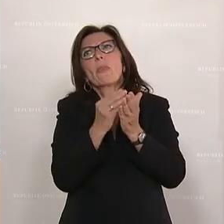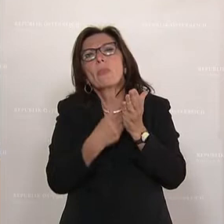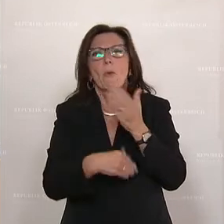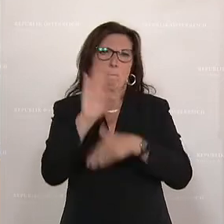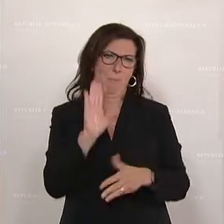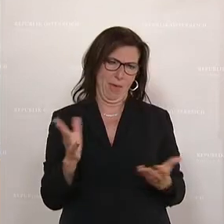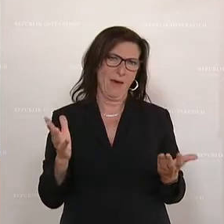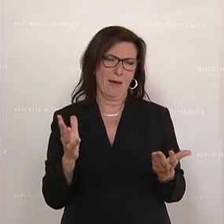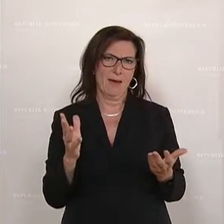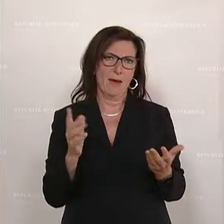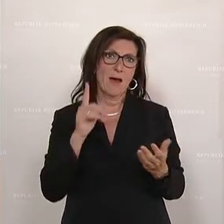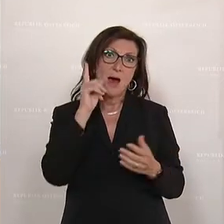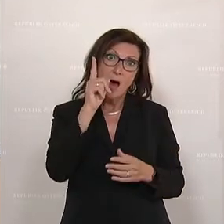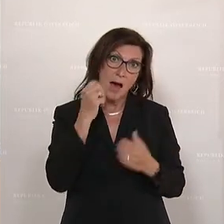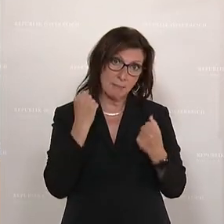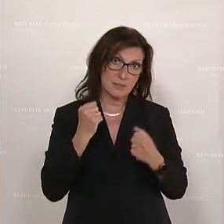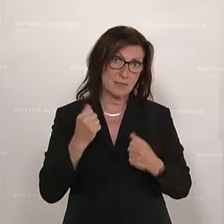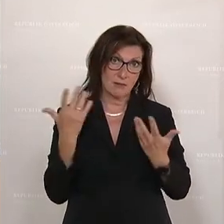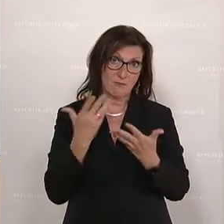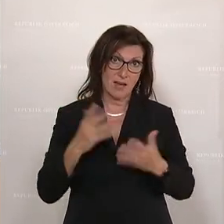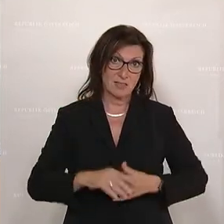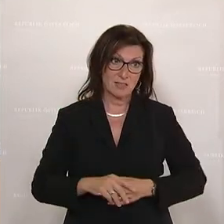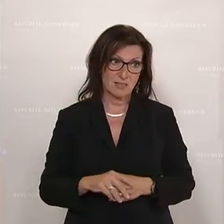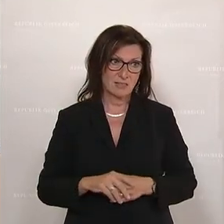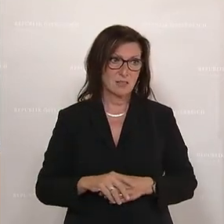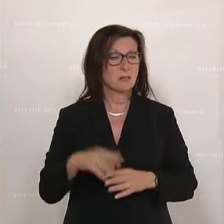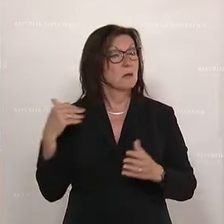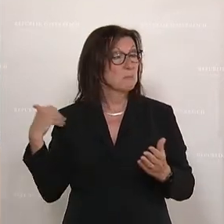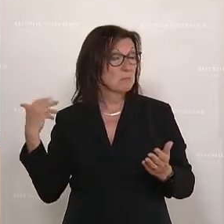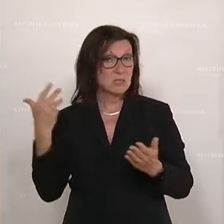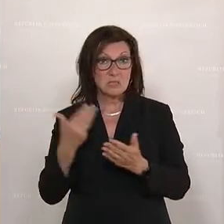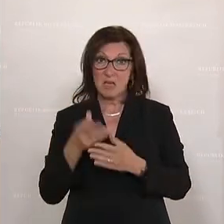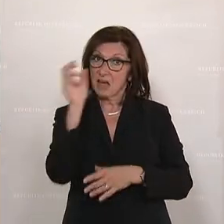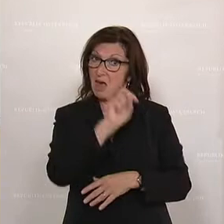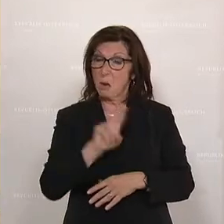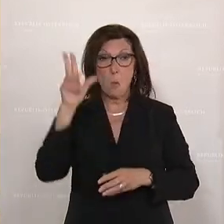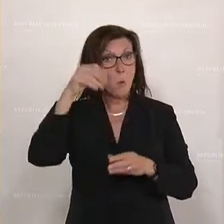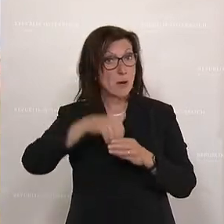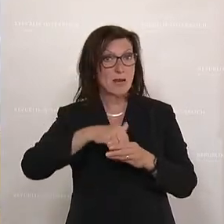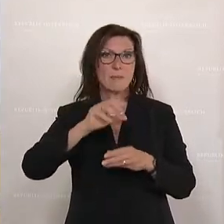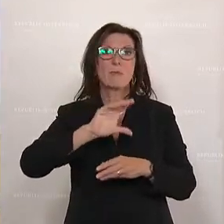Aber es ist auch mit Sicherheit das ökologischste Programm innerhalb der Europäischen Union.